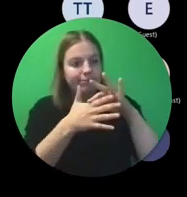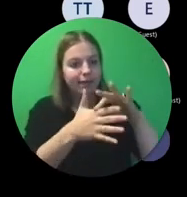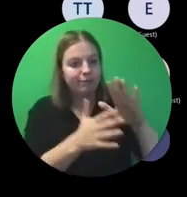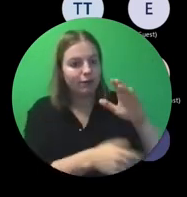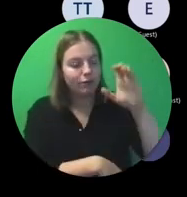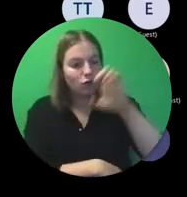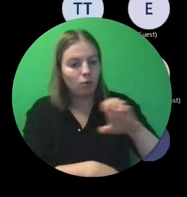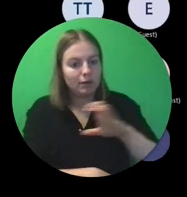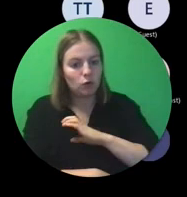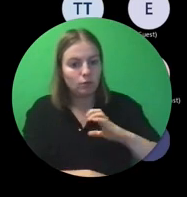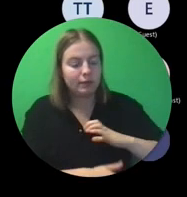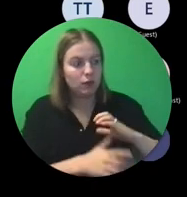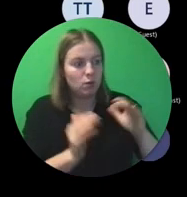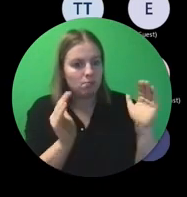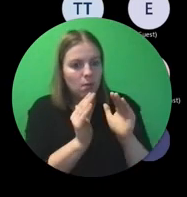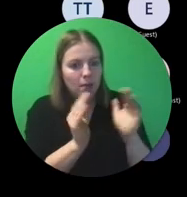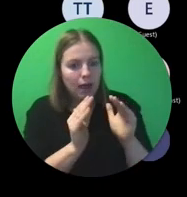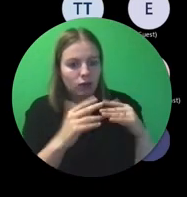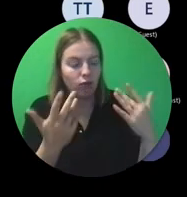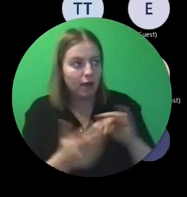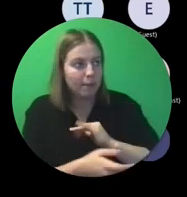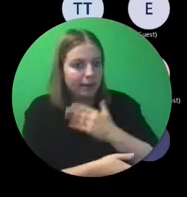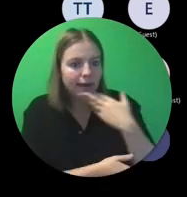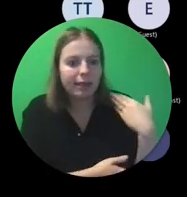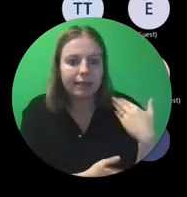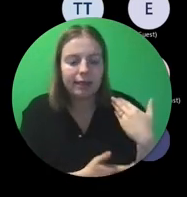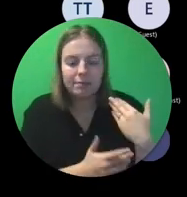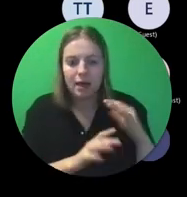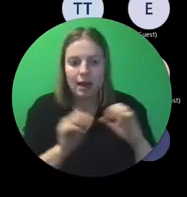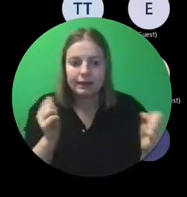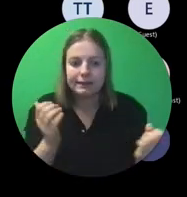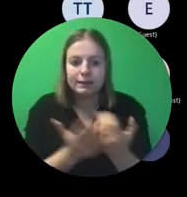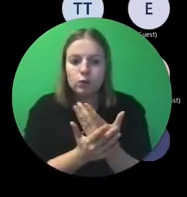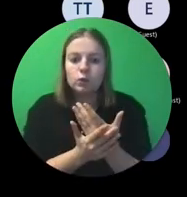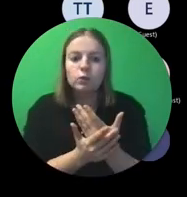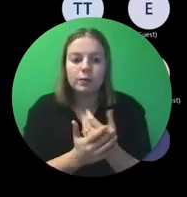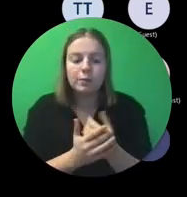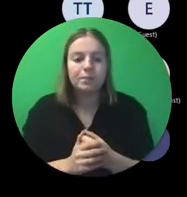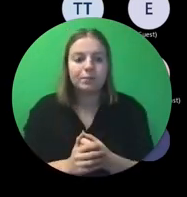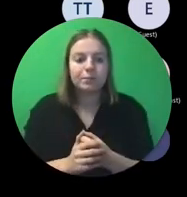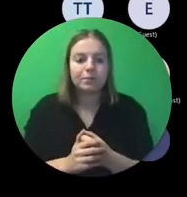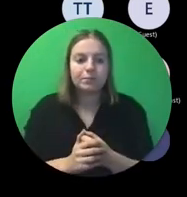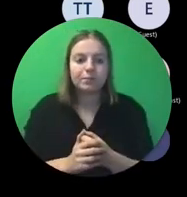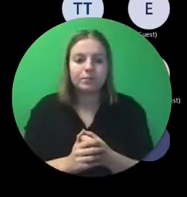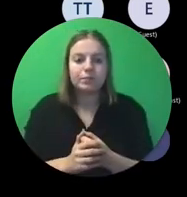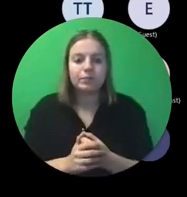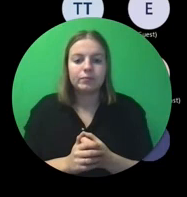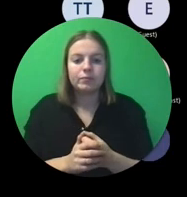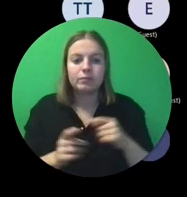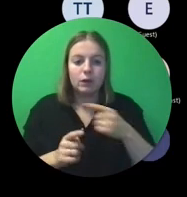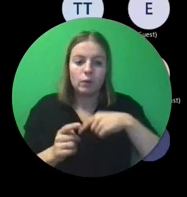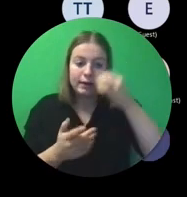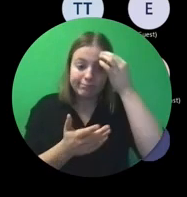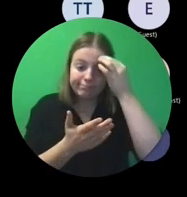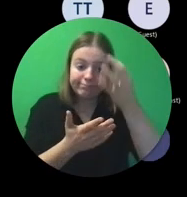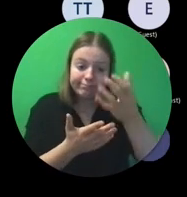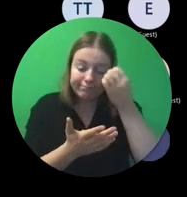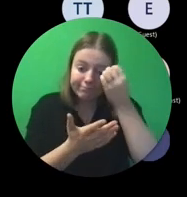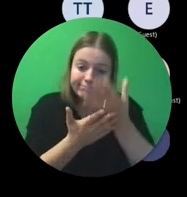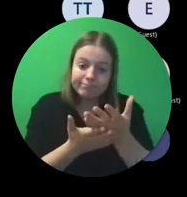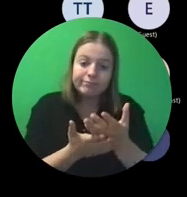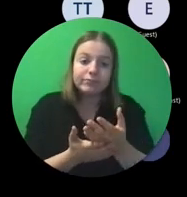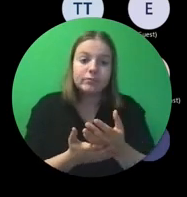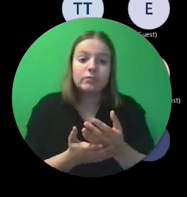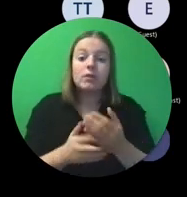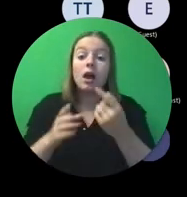beperkt. Of zelfs onbestaan. Dus de vraag of het advies. Andere activiteiten dan